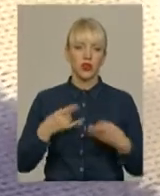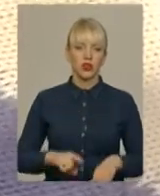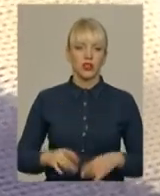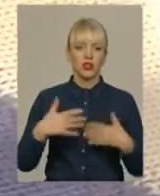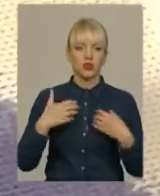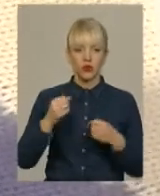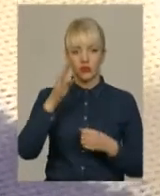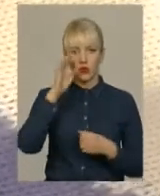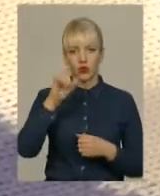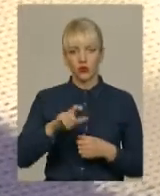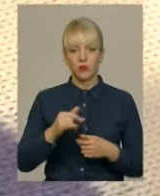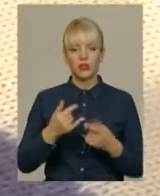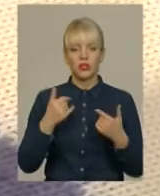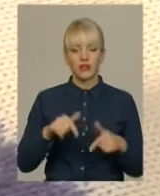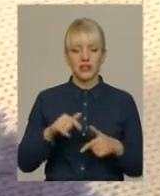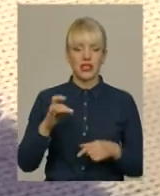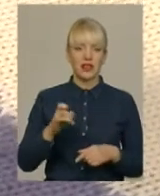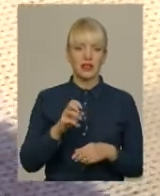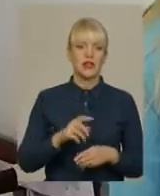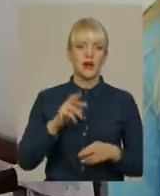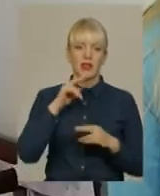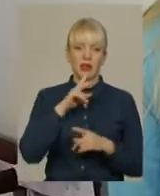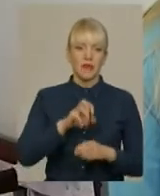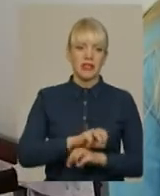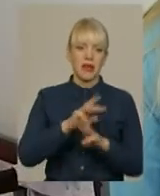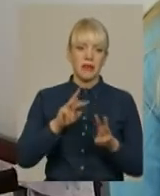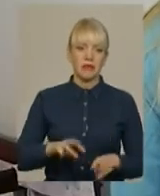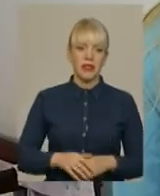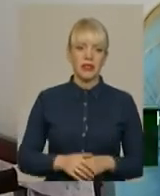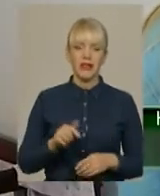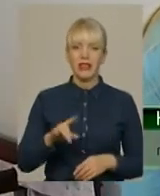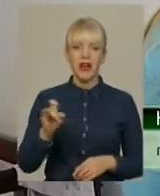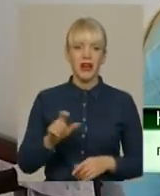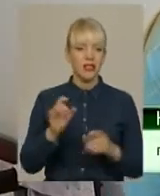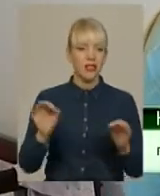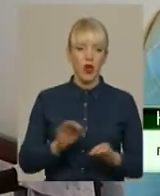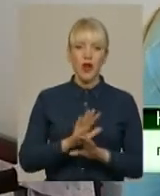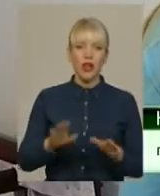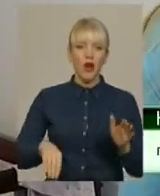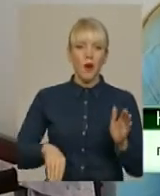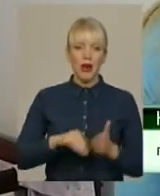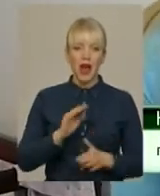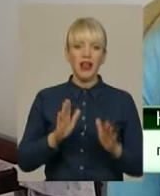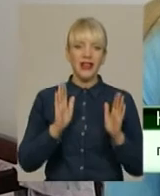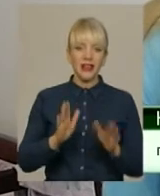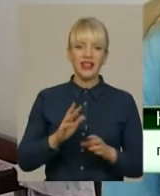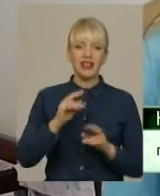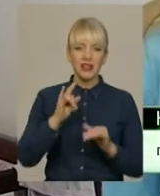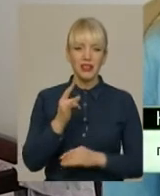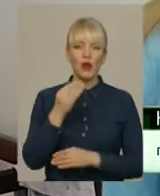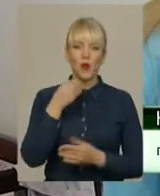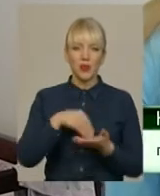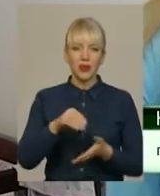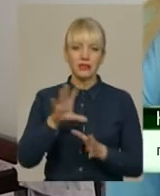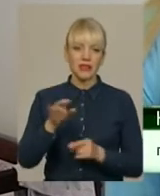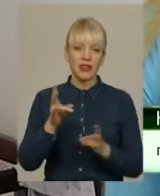І каже, цього разу медикаментами її забезпечили. В цей раз нічого не купила. Тільки дитині купила все